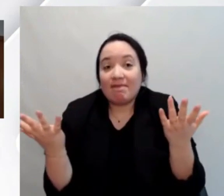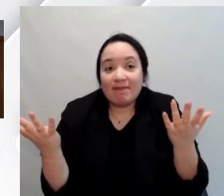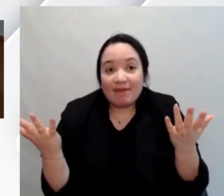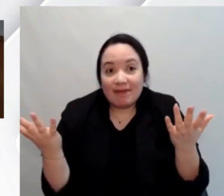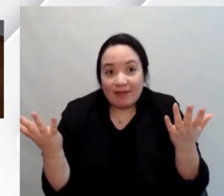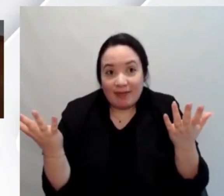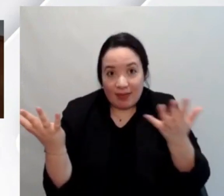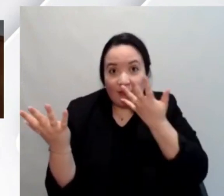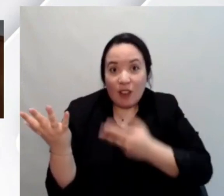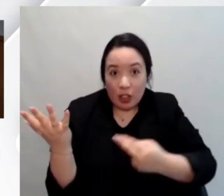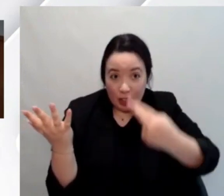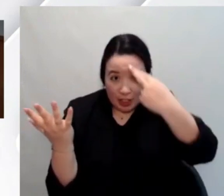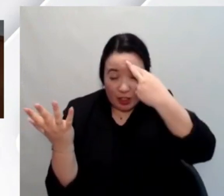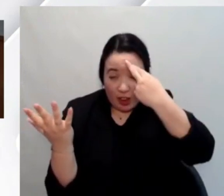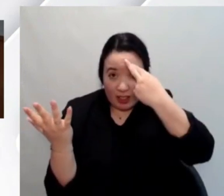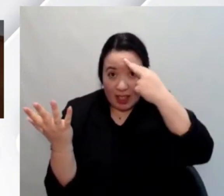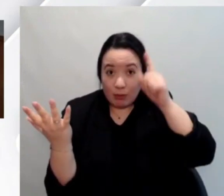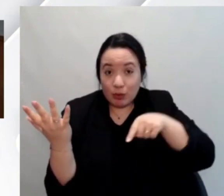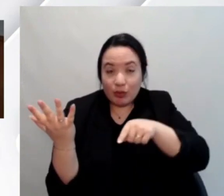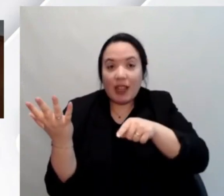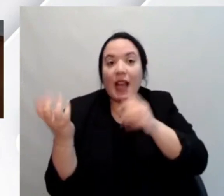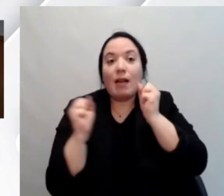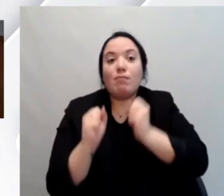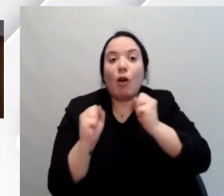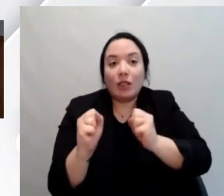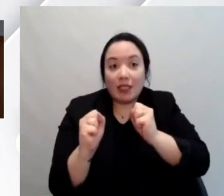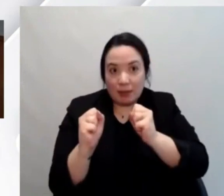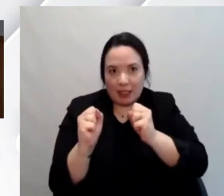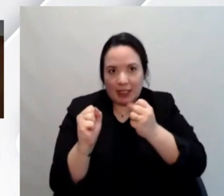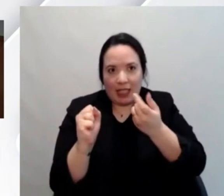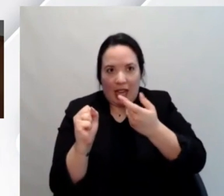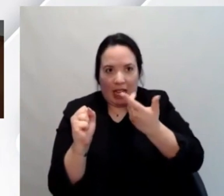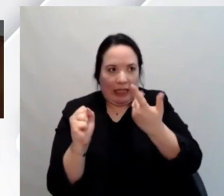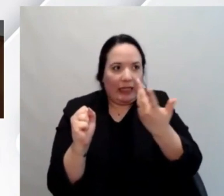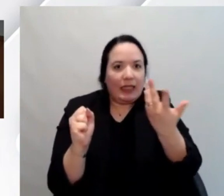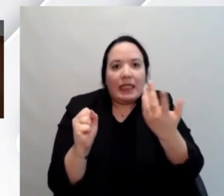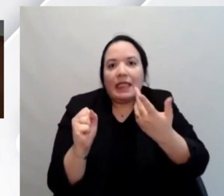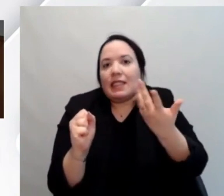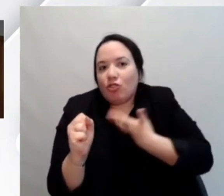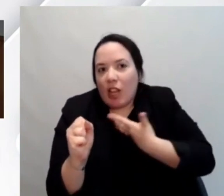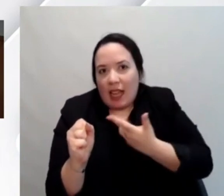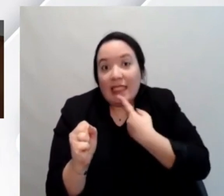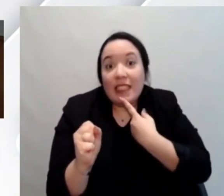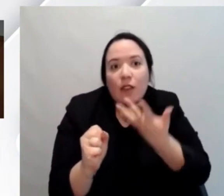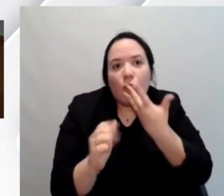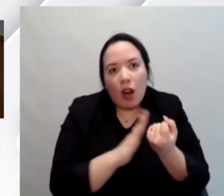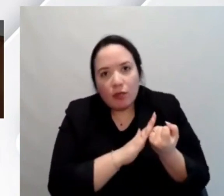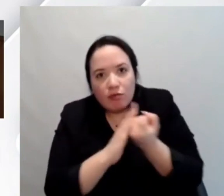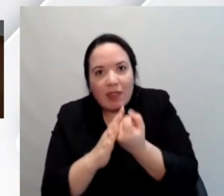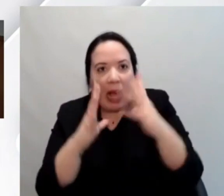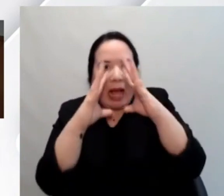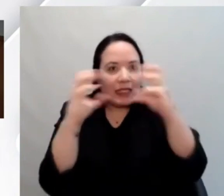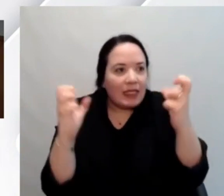ricordo anche la possibilità per le aziende tutte quelle realtà che vogliono sostenere l'evento ricordo la possibilità di